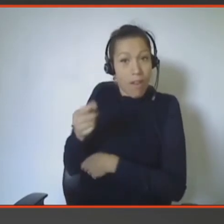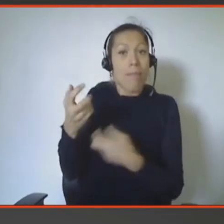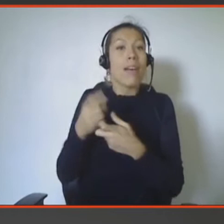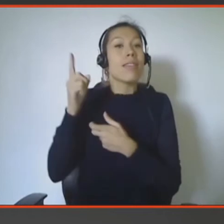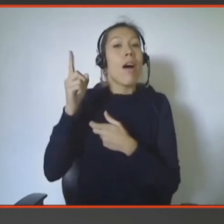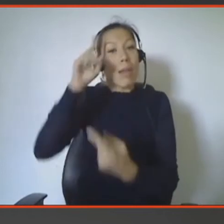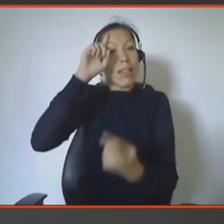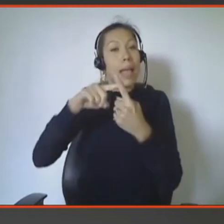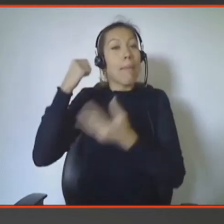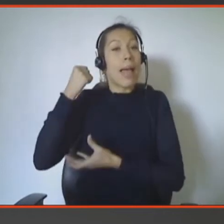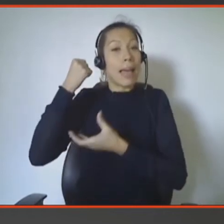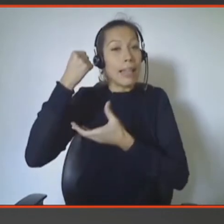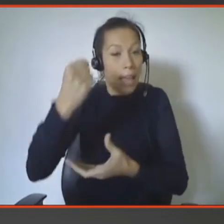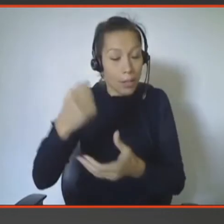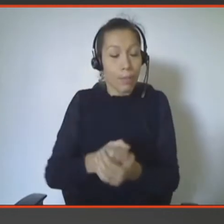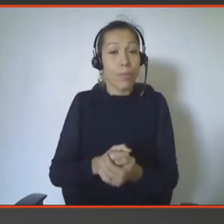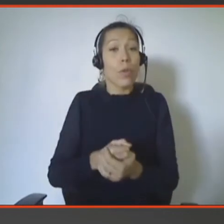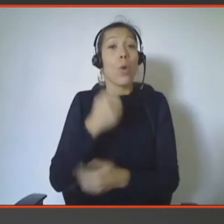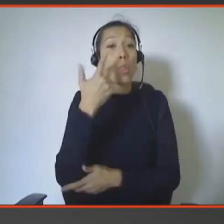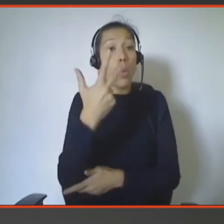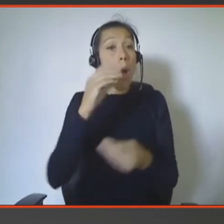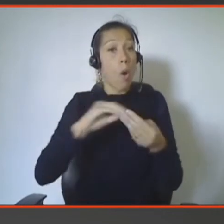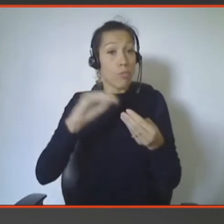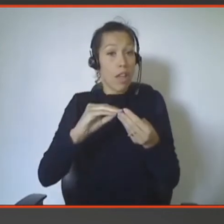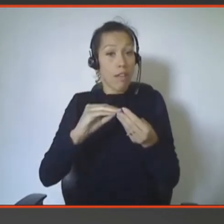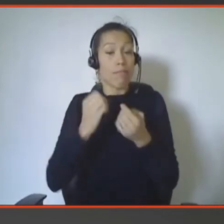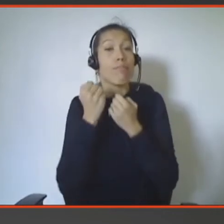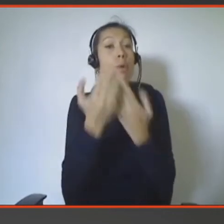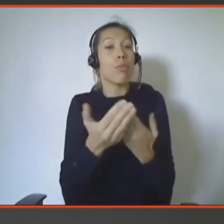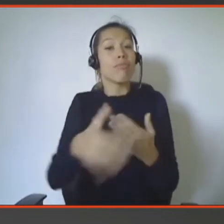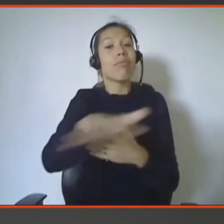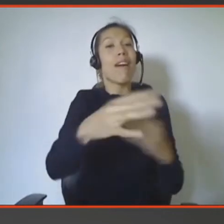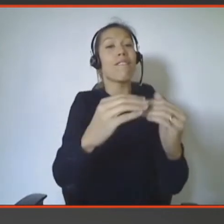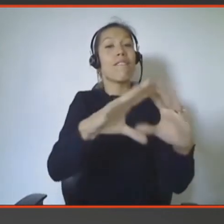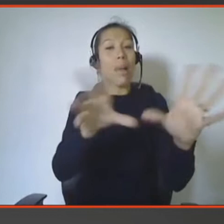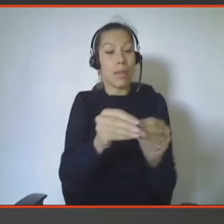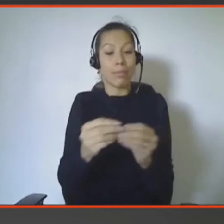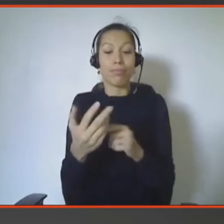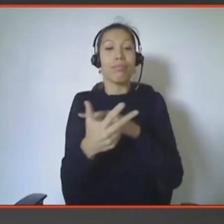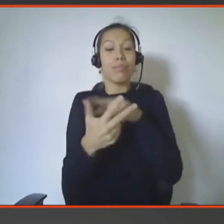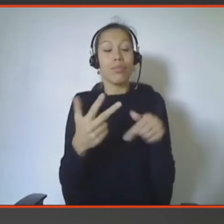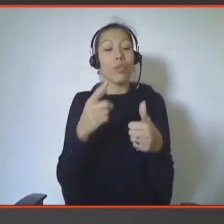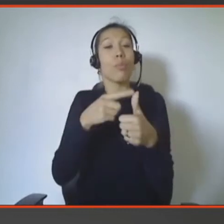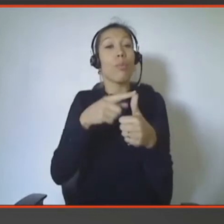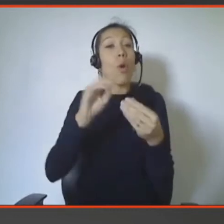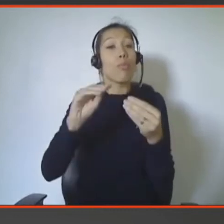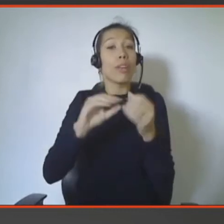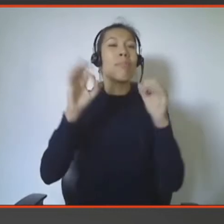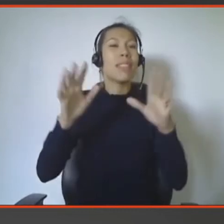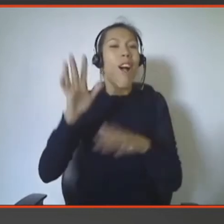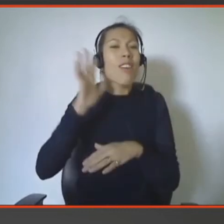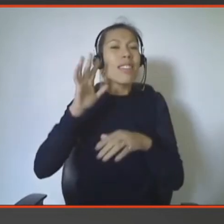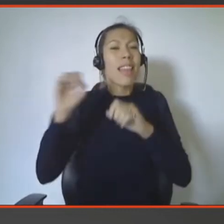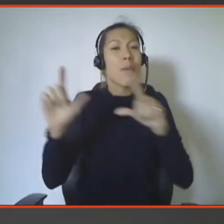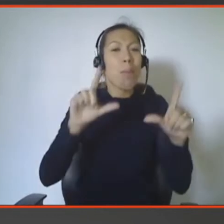on a trois objets qui ont été proposés à des familles. Le premier,'est un peu, ça ressemble aux anciennes diapos pour ceux qui ont connu, mais en réalité, chaque diapo, c'est